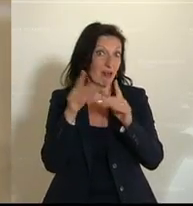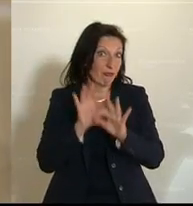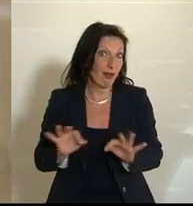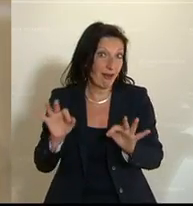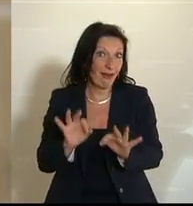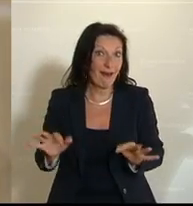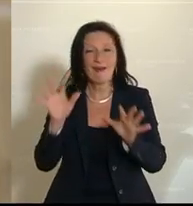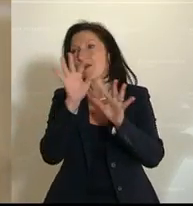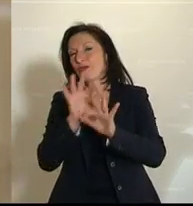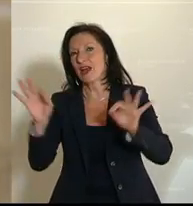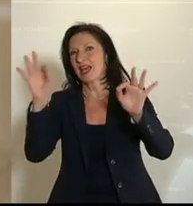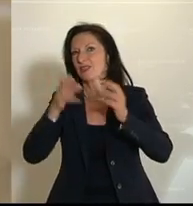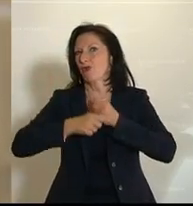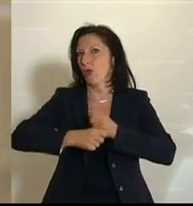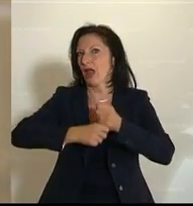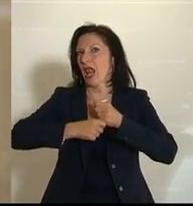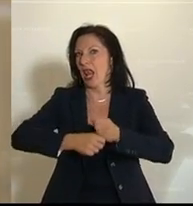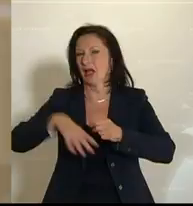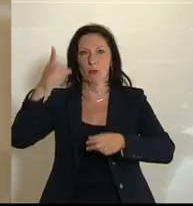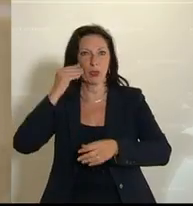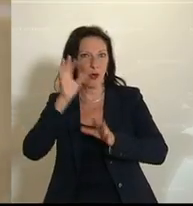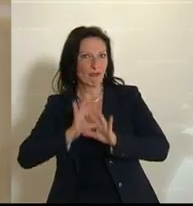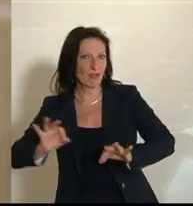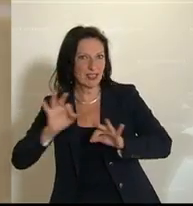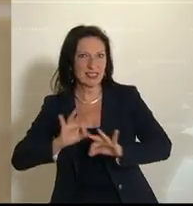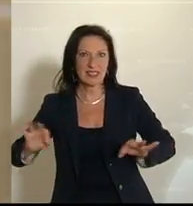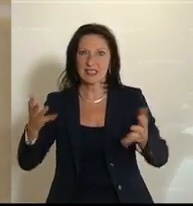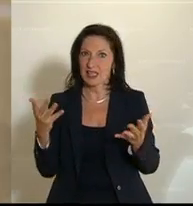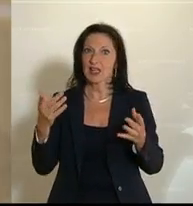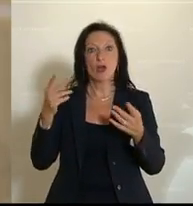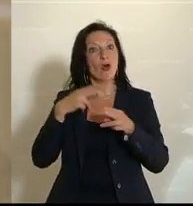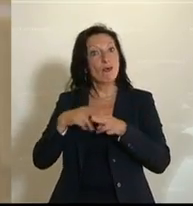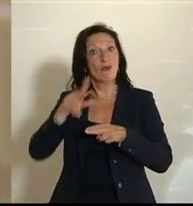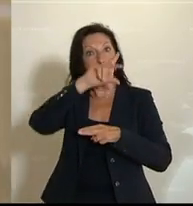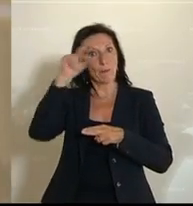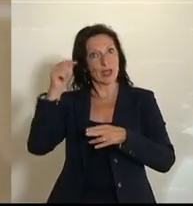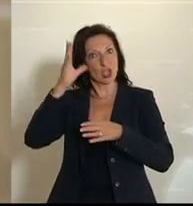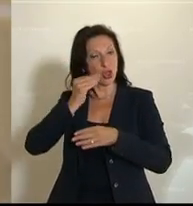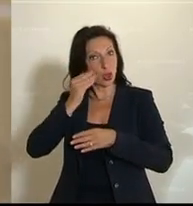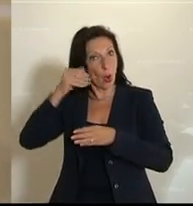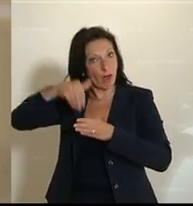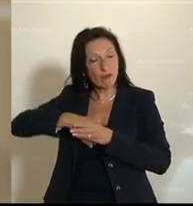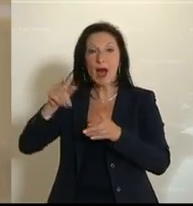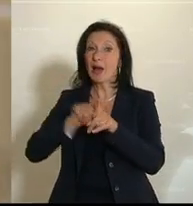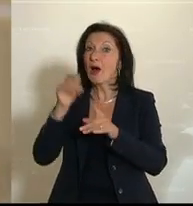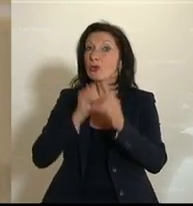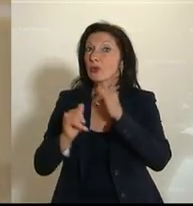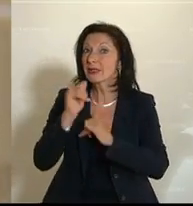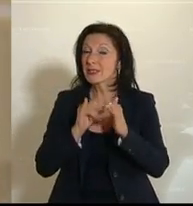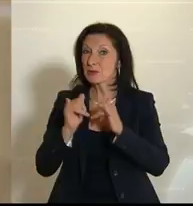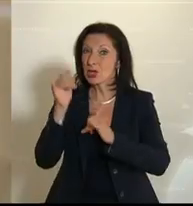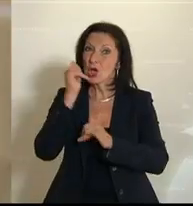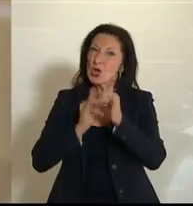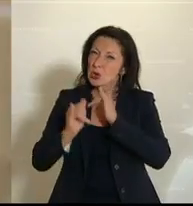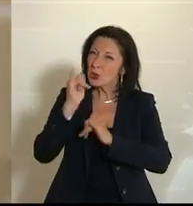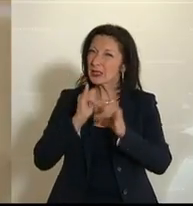Feiertagen, von Leichnam bis zum Dorffest. Für Einheimische, aber auch für Touristen, auch im Tourismus, sind die Vereine